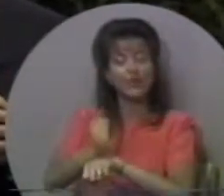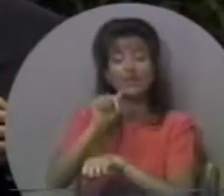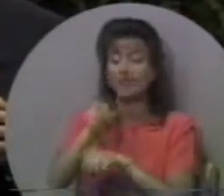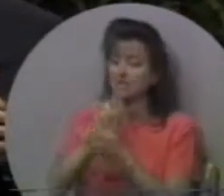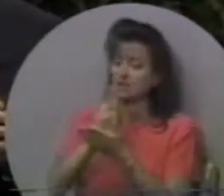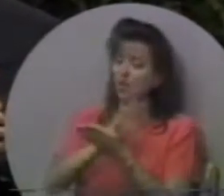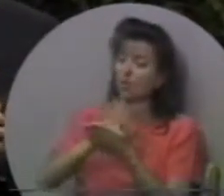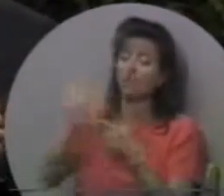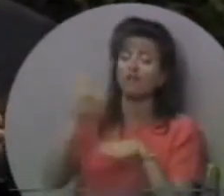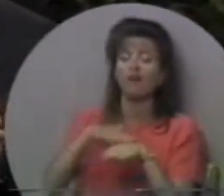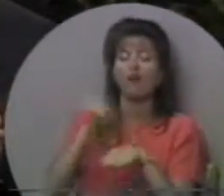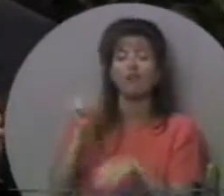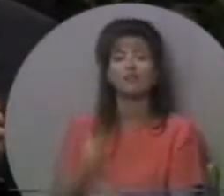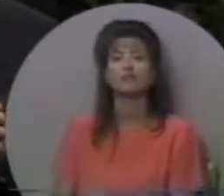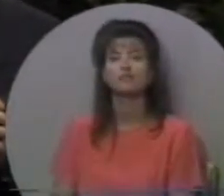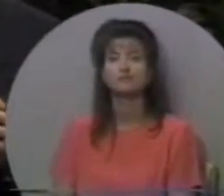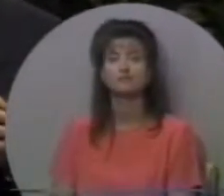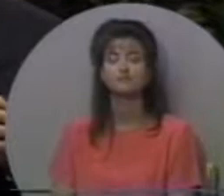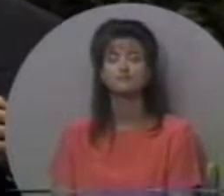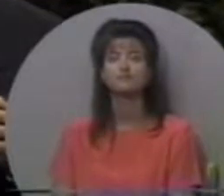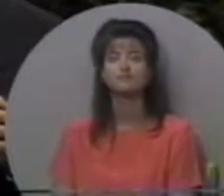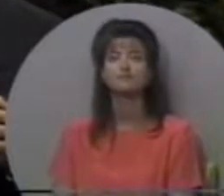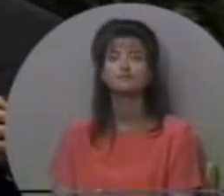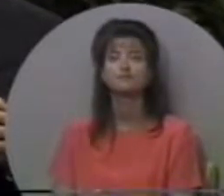закладин світу. Це святий поклик.